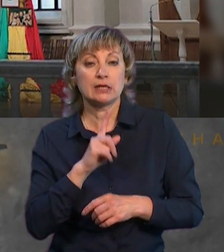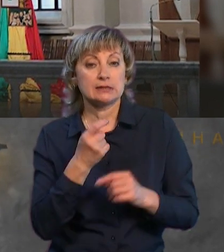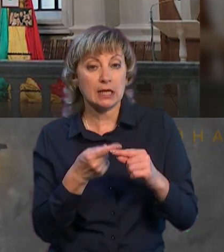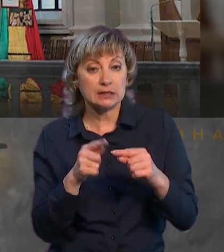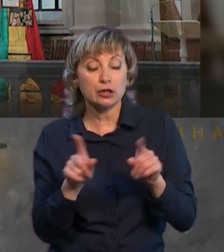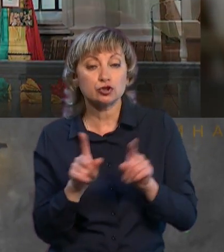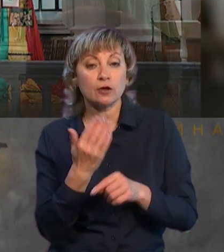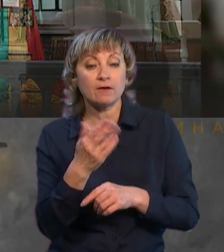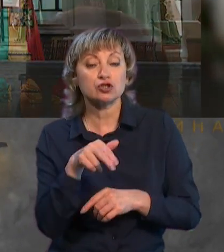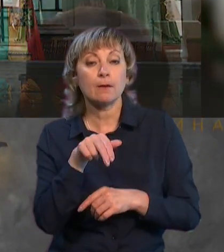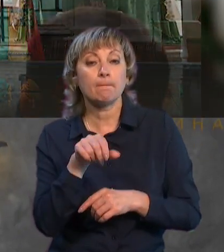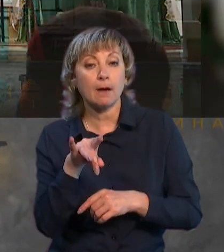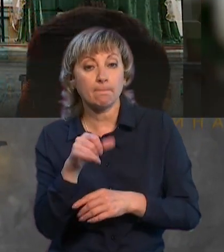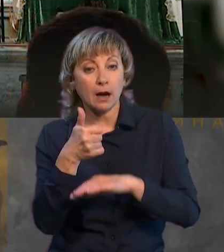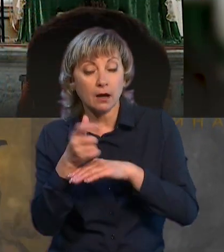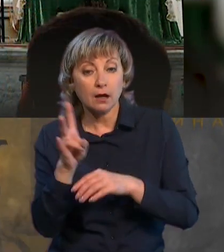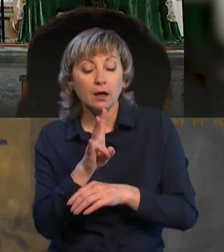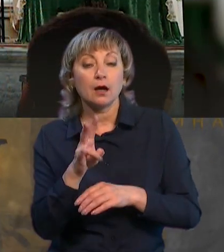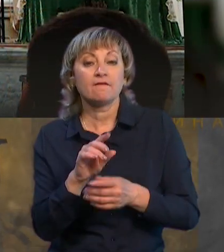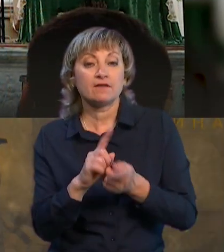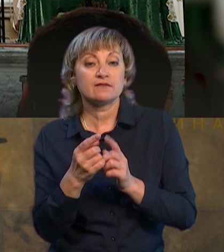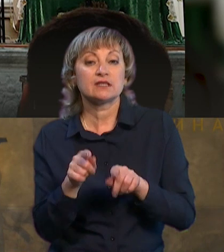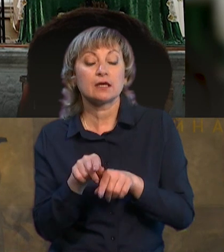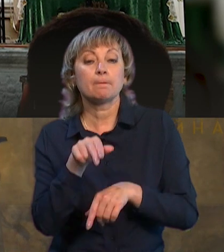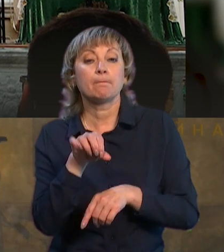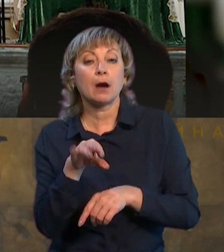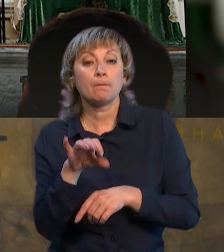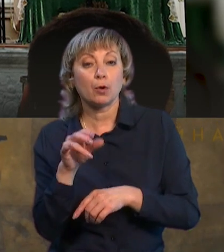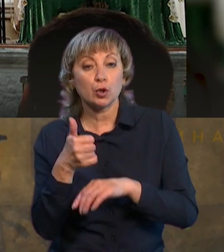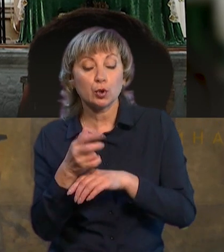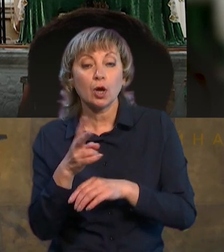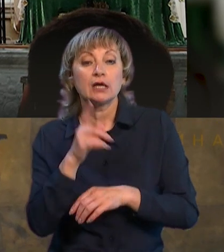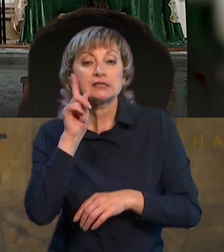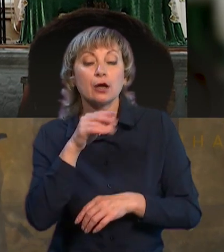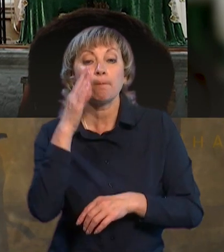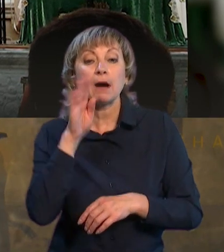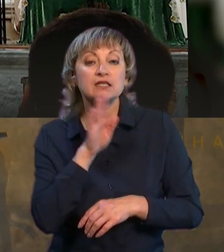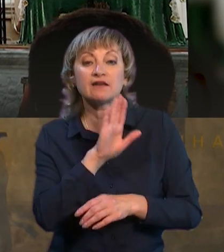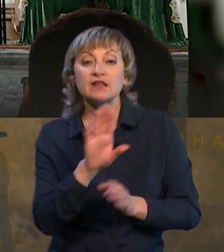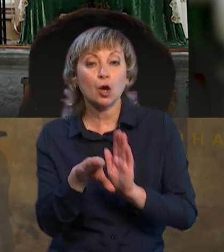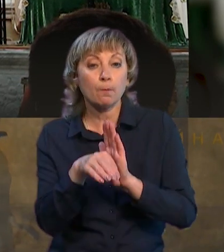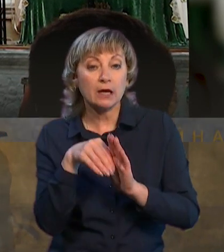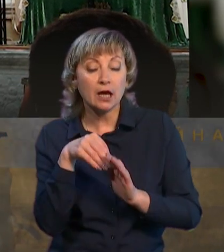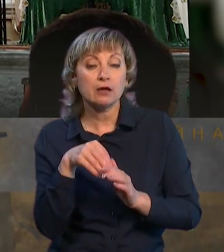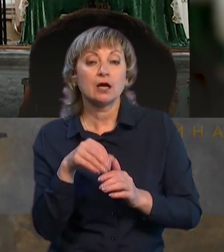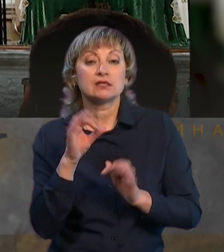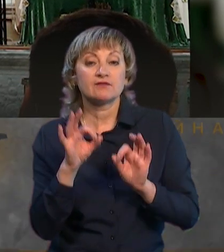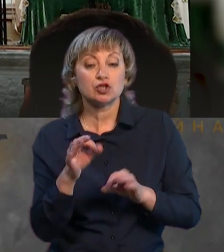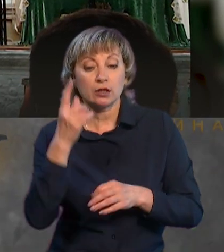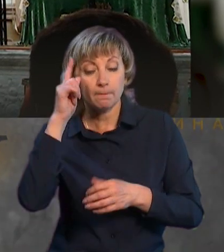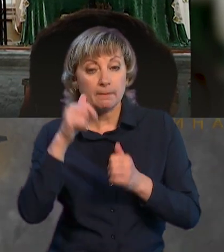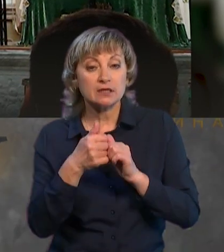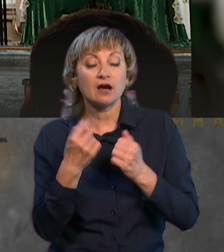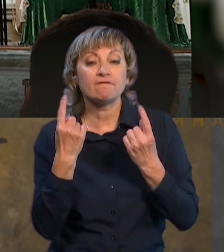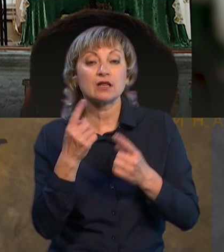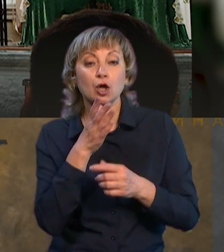ваш Папа виявився ось таким Папою. Як ми знаємо, що батьків не обирають, звичайно, ми пам'ятаємо Велику